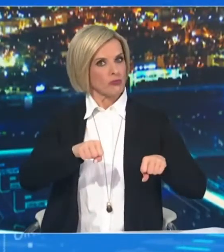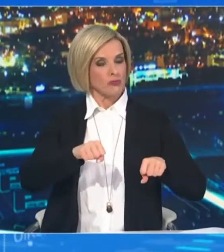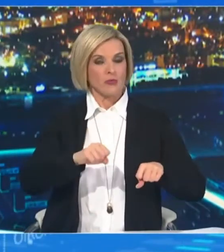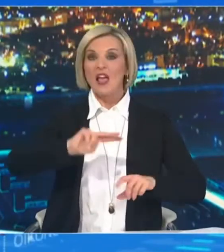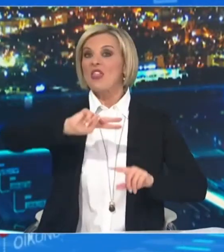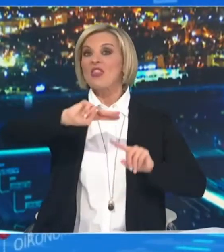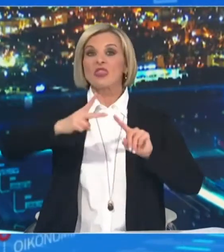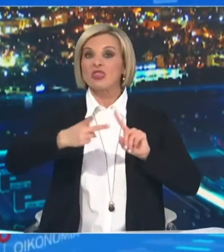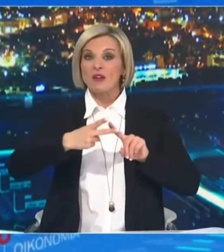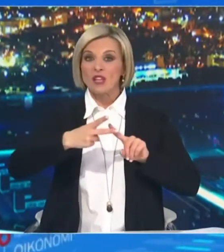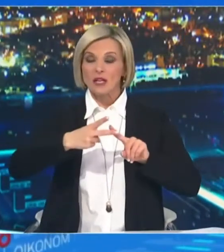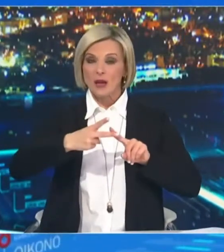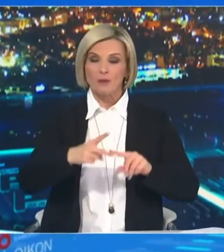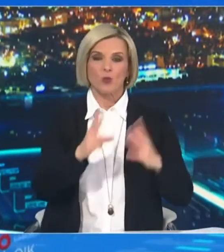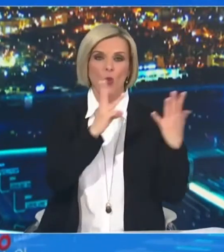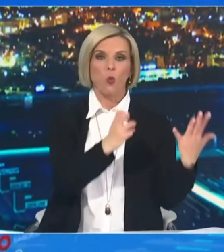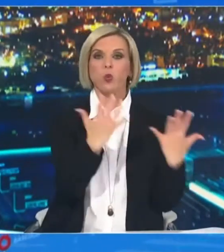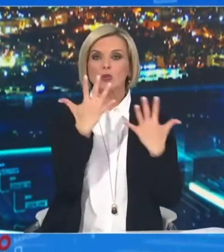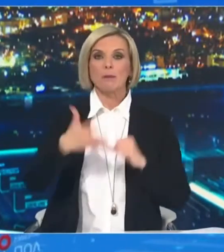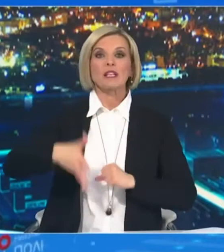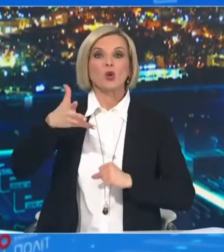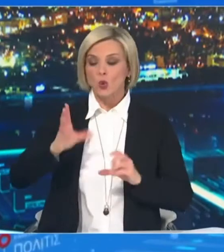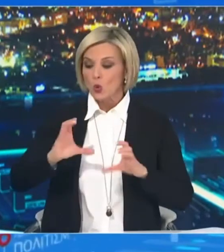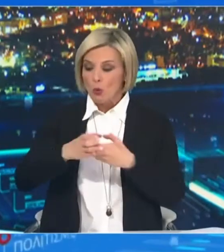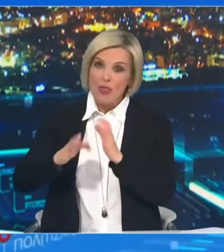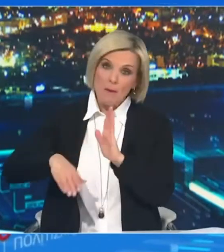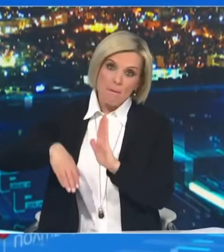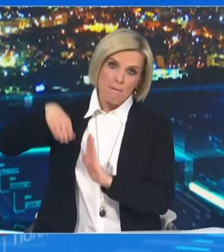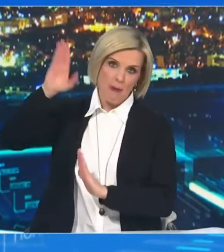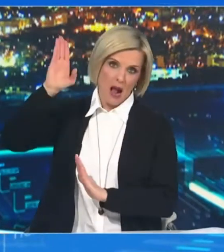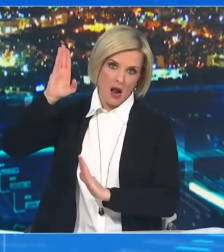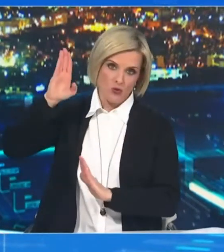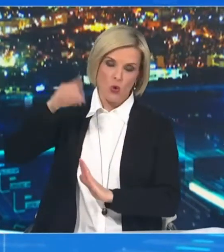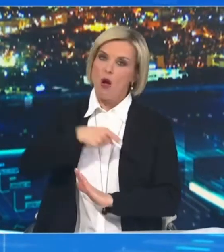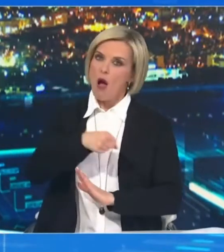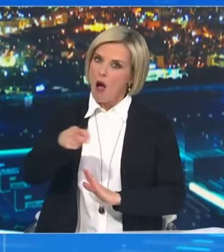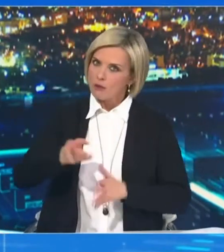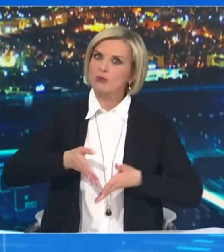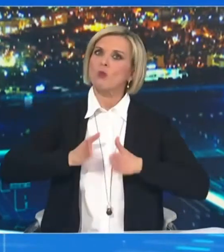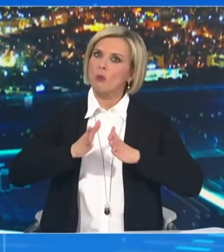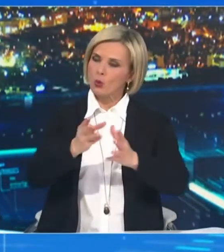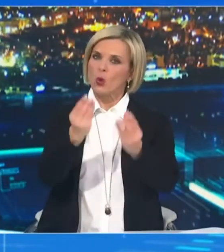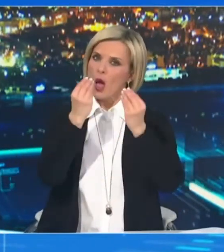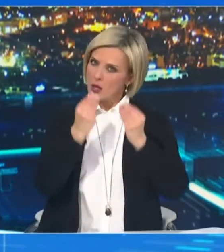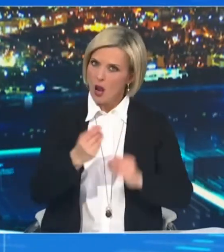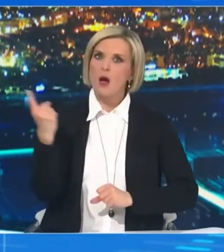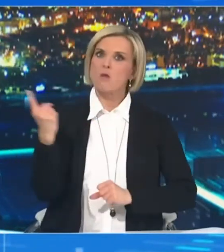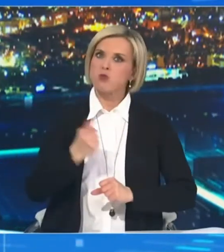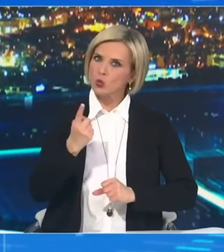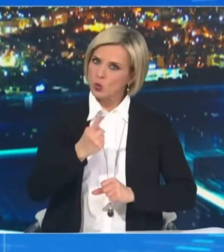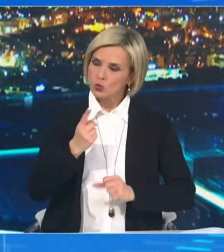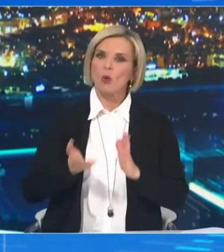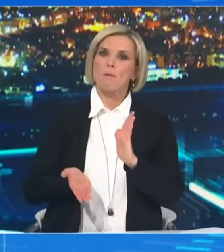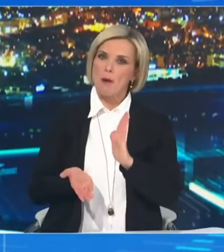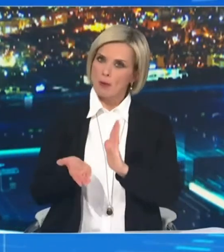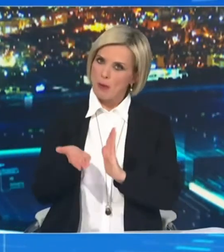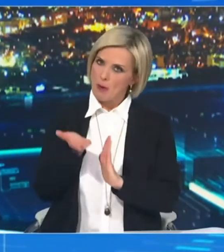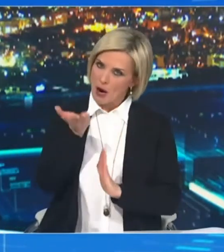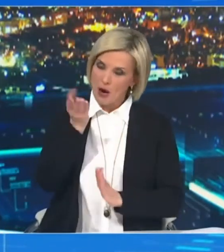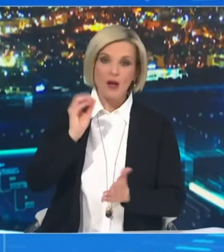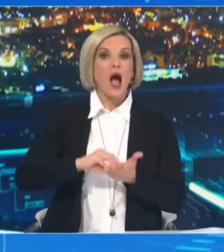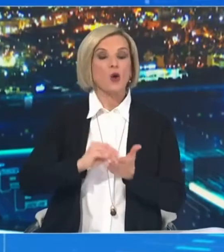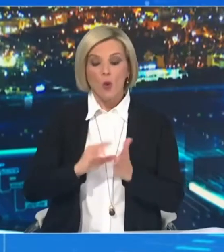ετών και άνω, που σε ένα επίσης σημαντικό βαθμό έχει προχωρήσει στον εμβολιασμό. Άτομα